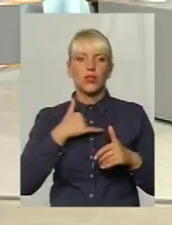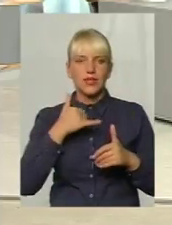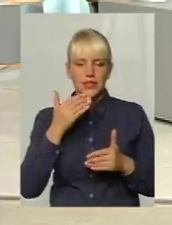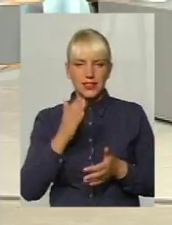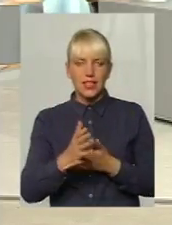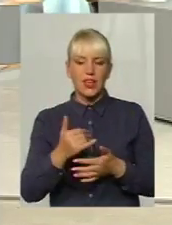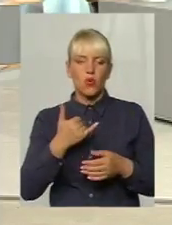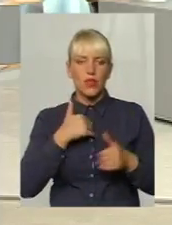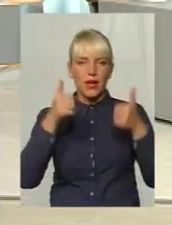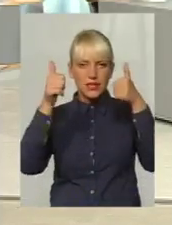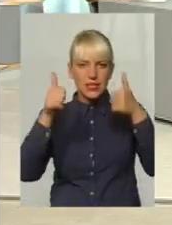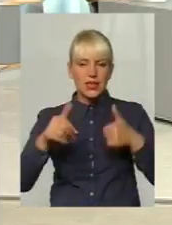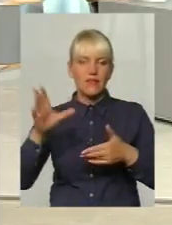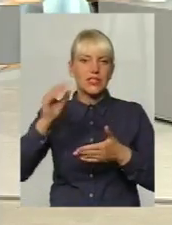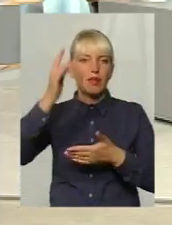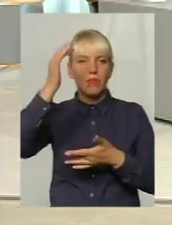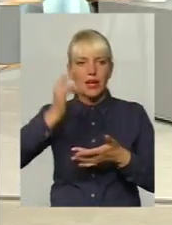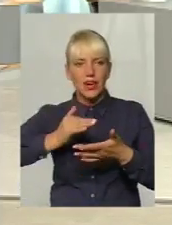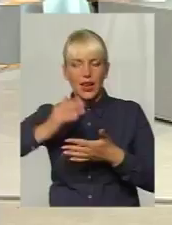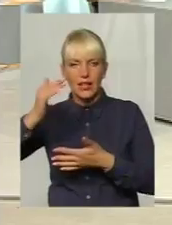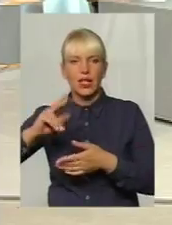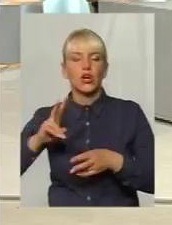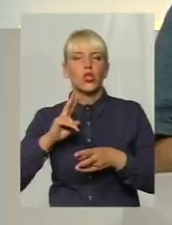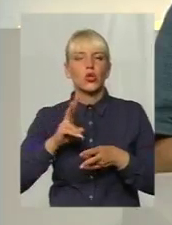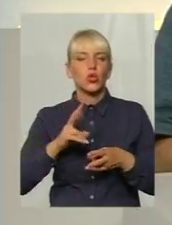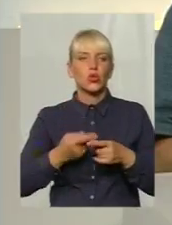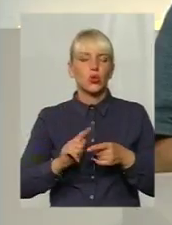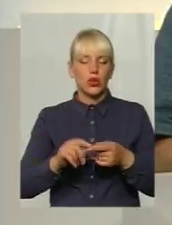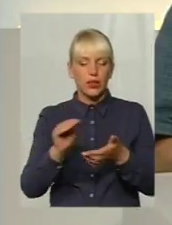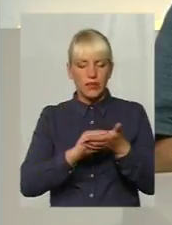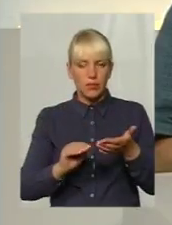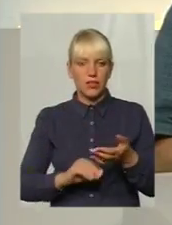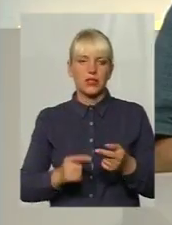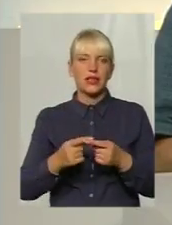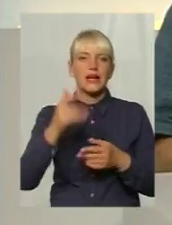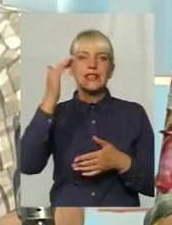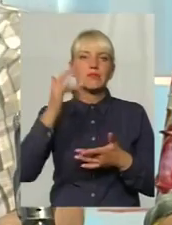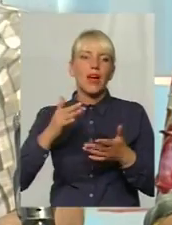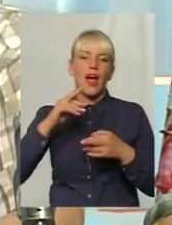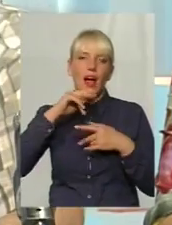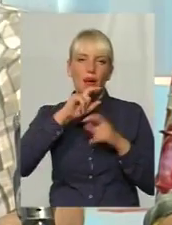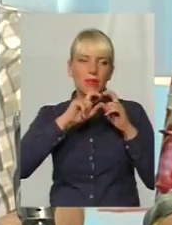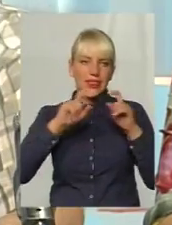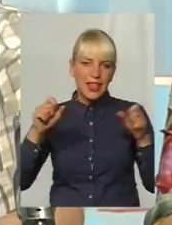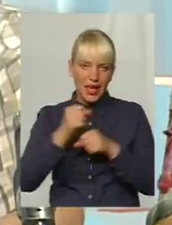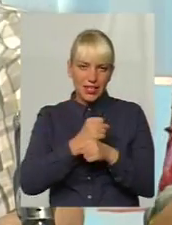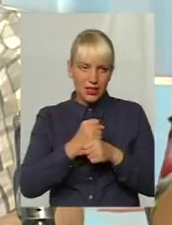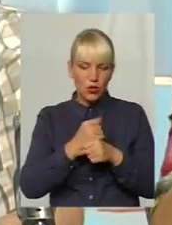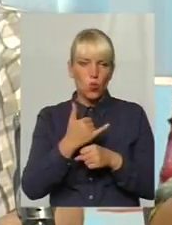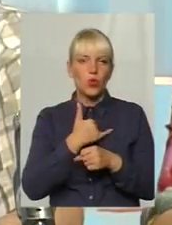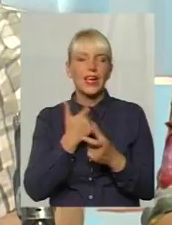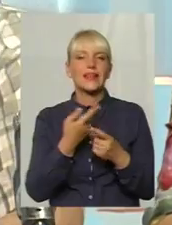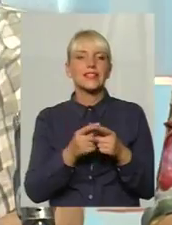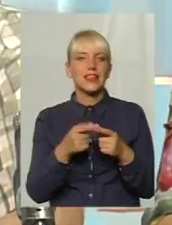Наказ МОЗ України виписують з переліком аптеки, які беруть участь у програмі «Доступні ліки». На